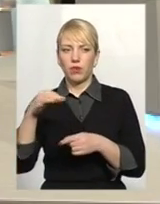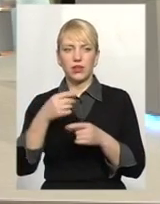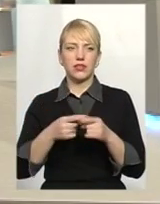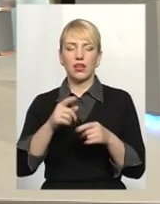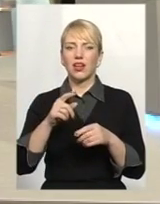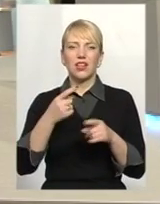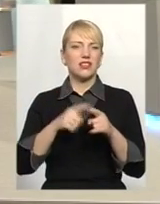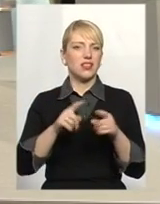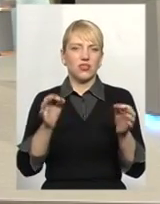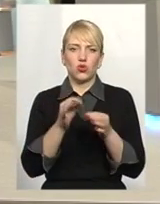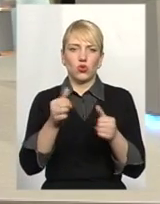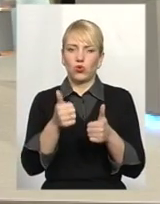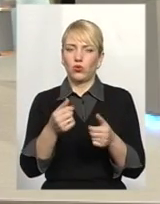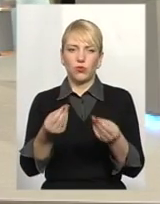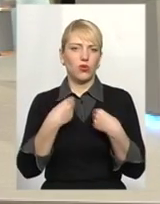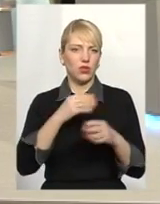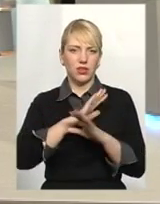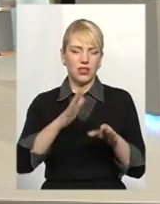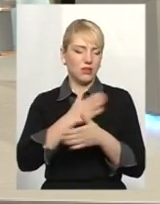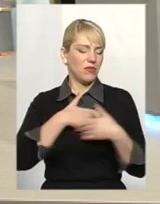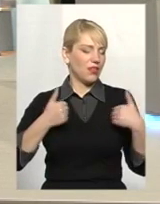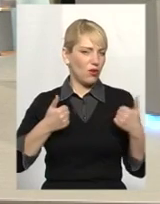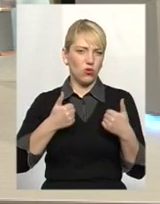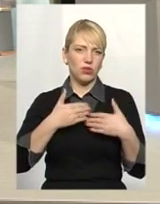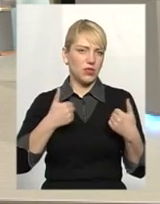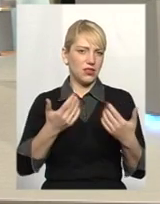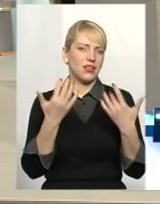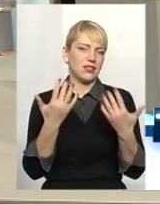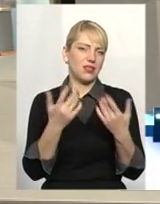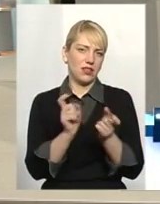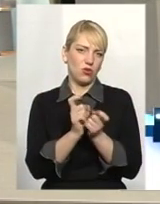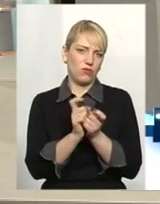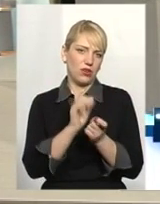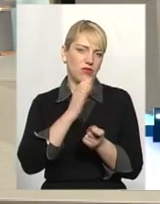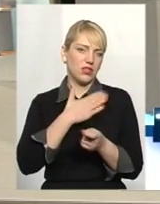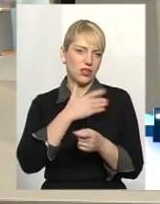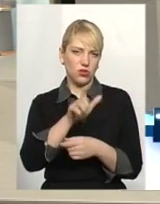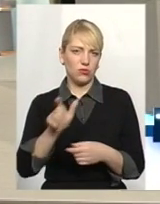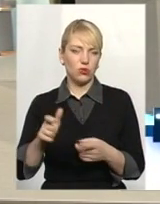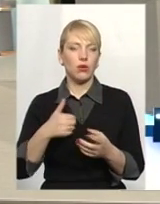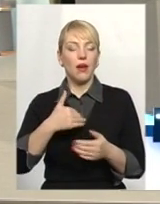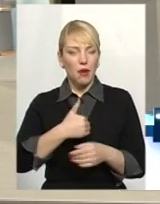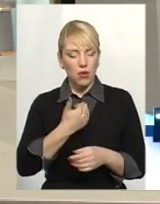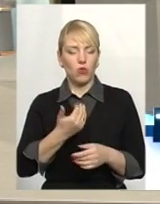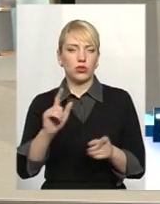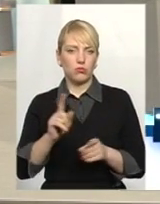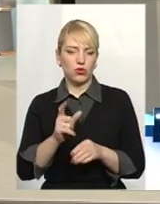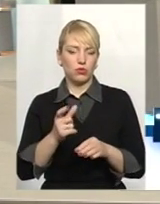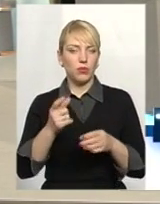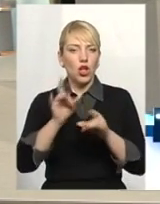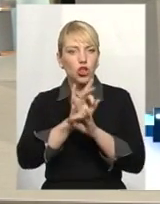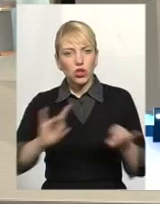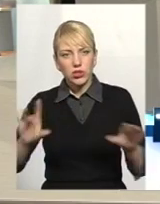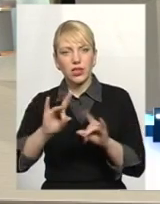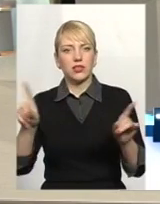до доброго це нічого не доводить, і ми не хочемо настільки конфліктувати зі своїми споживачами. Ми все-таки хочемо максимально донести, щоб